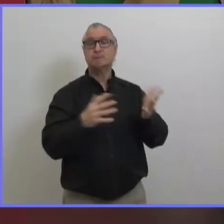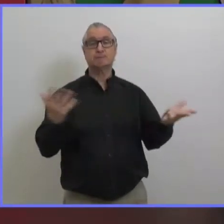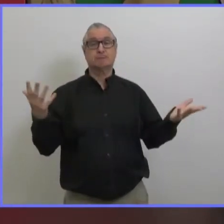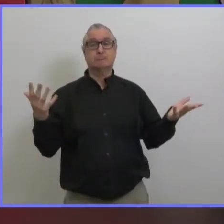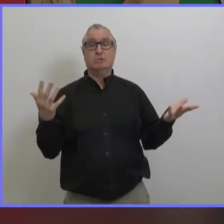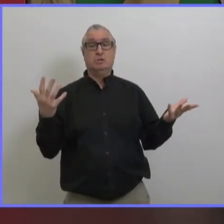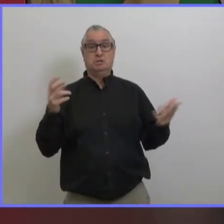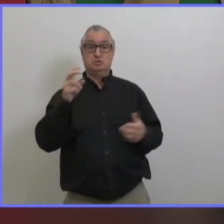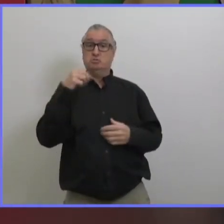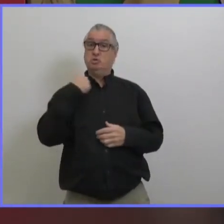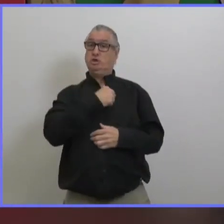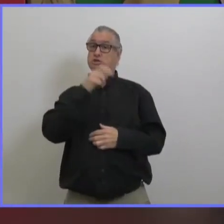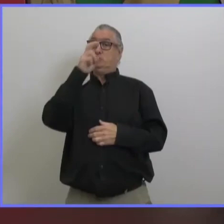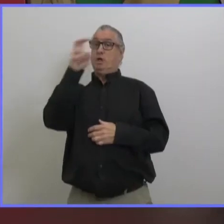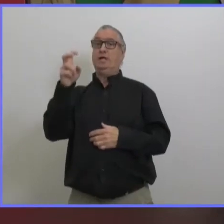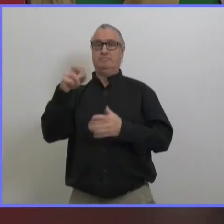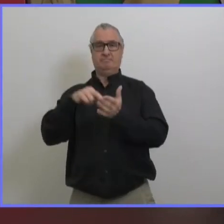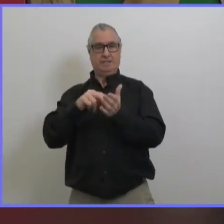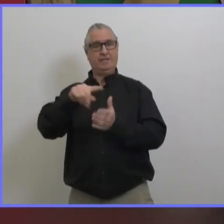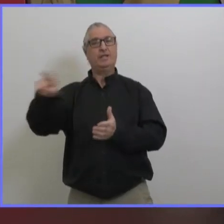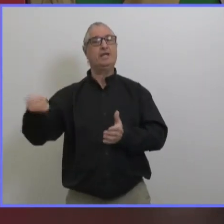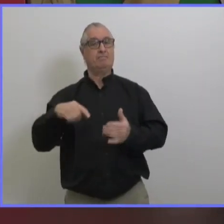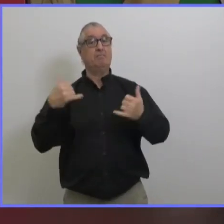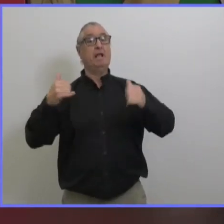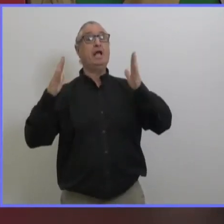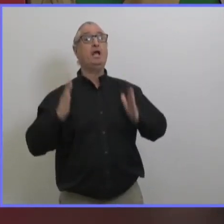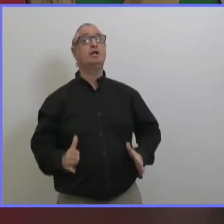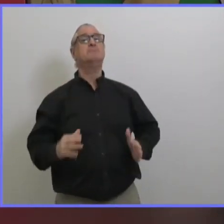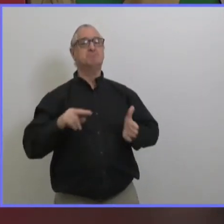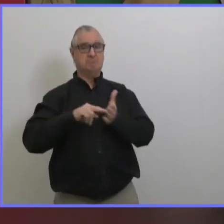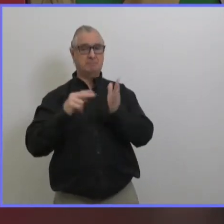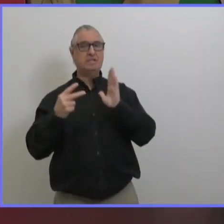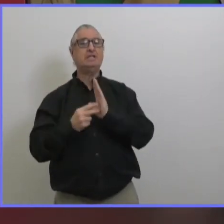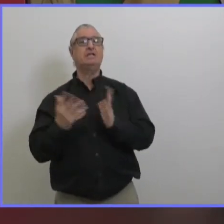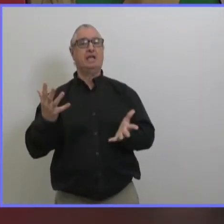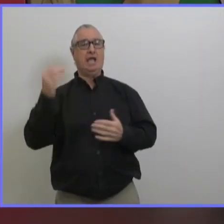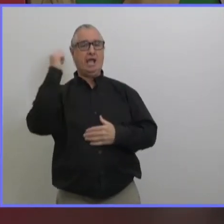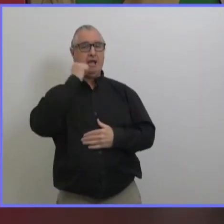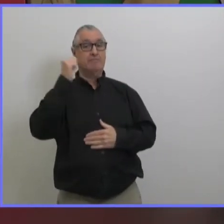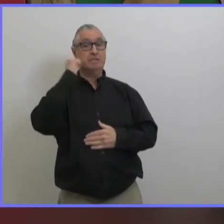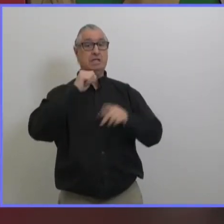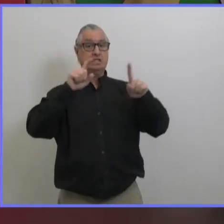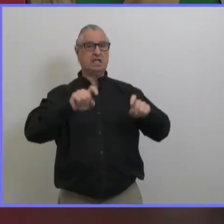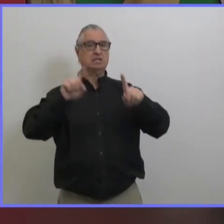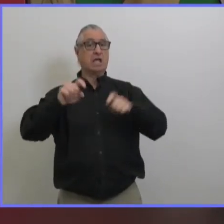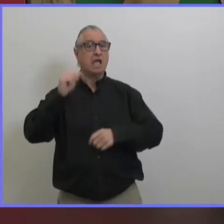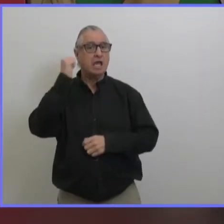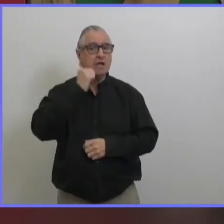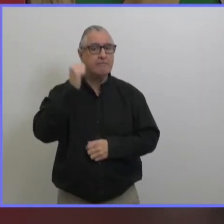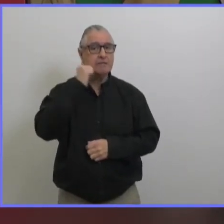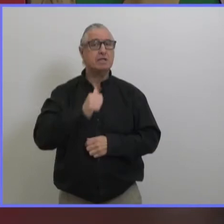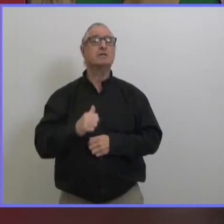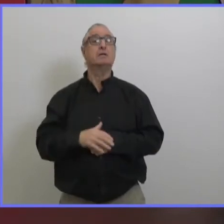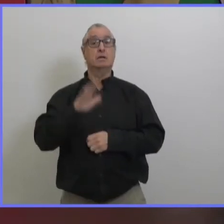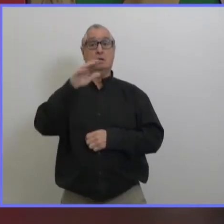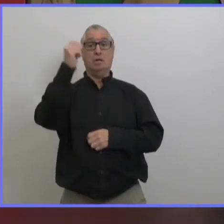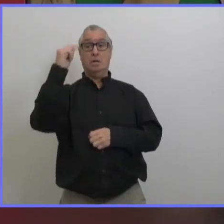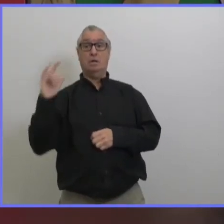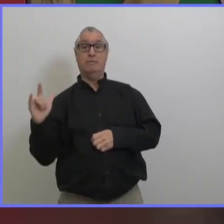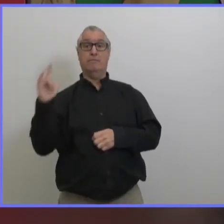rapide alors ma question c'est est ce que vous êtes préoccupés vous êtes inquiets est ce que vous avez